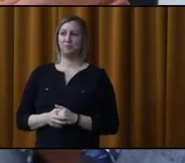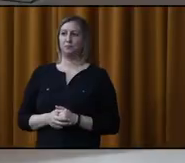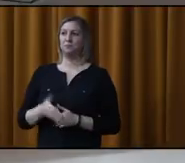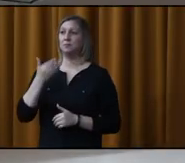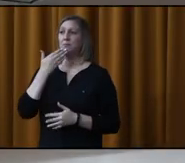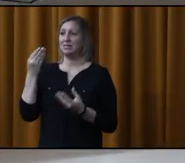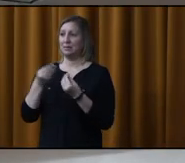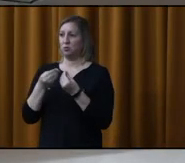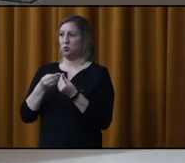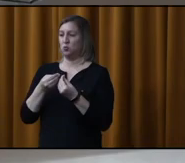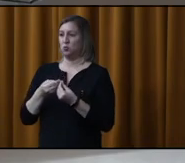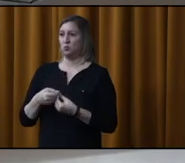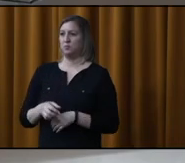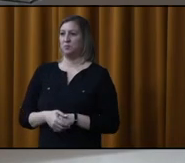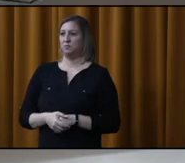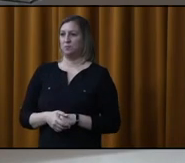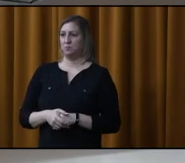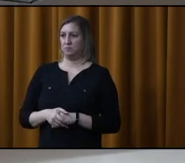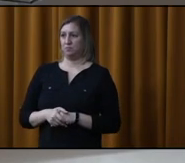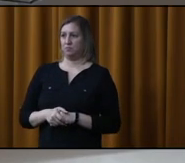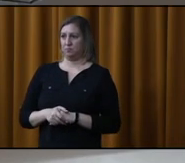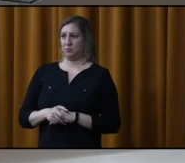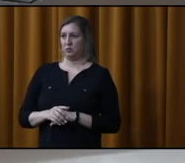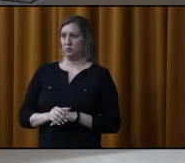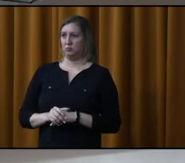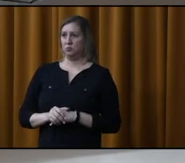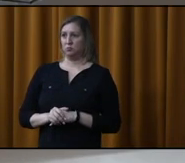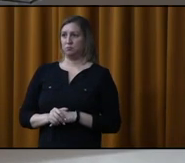Merci beaucoup. Bien, j'espère que ça a répondu à votre question.